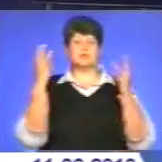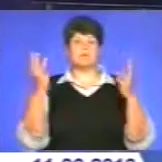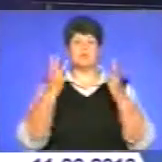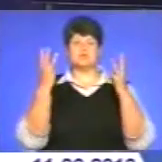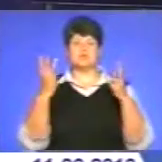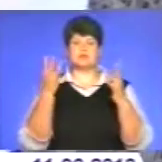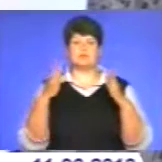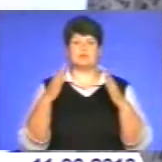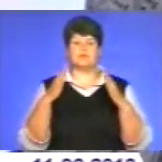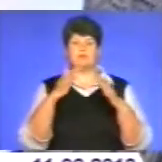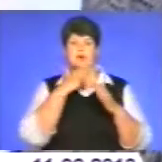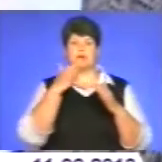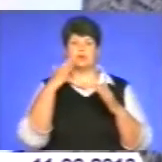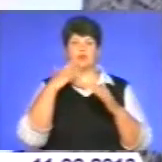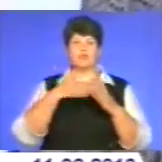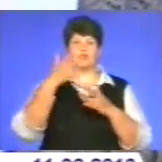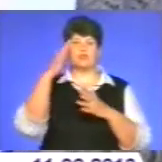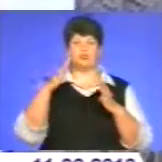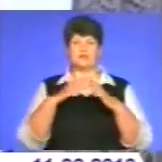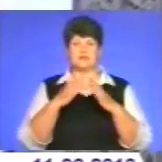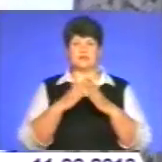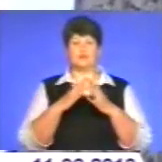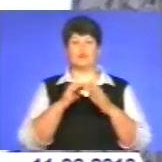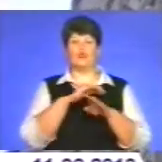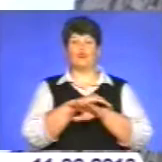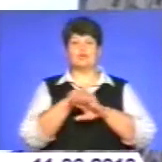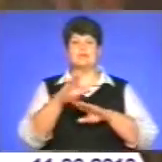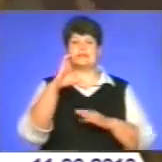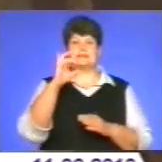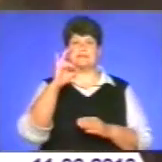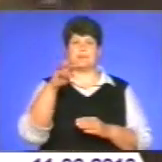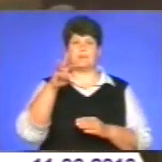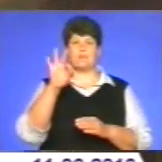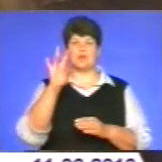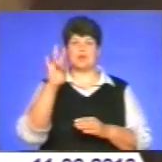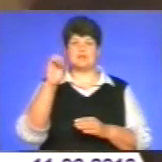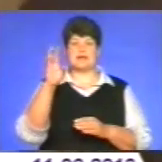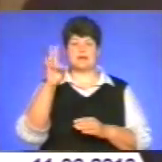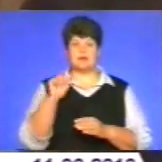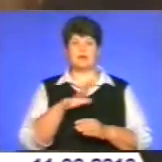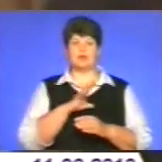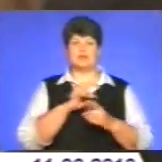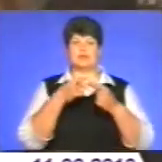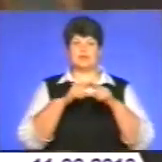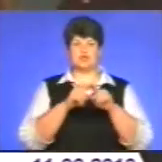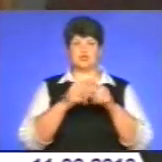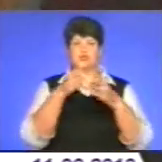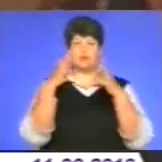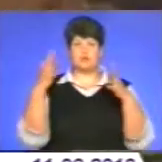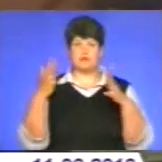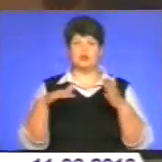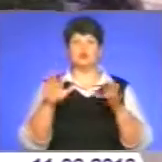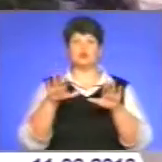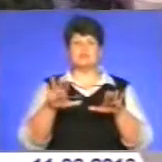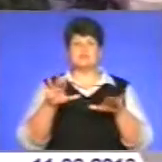у багатопороховому будинку, що в Тернополі на вулиці Симоненка. Загорання виникло на технічному поверсі. До місця виклику